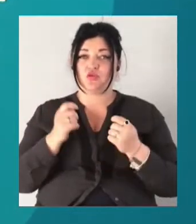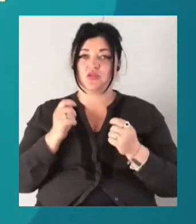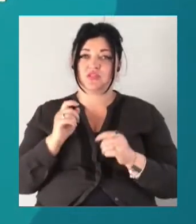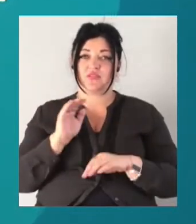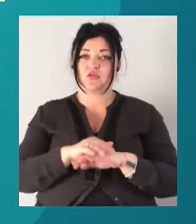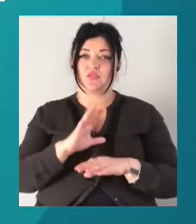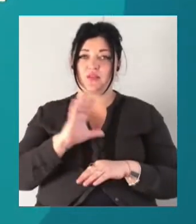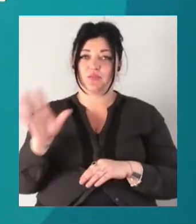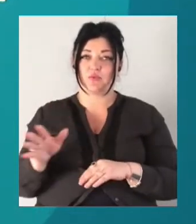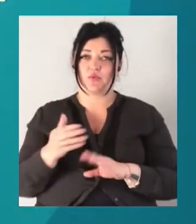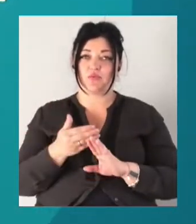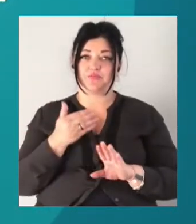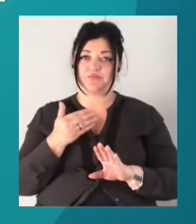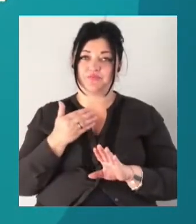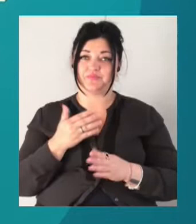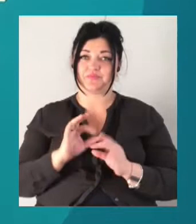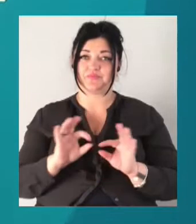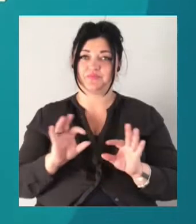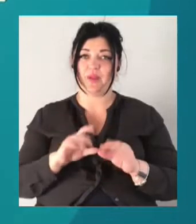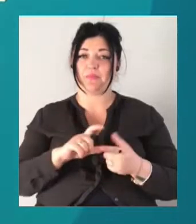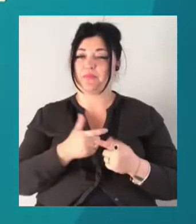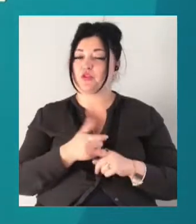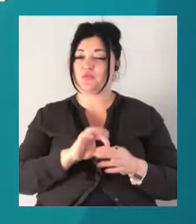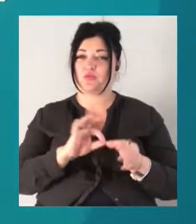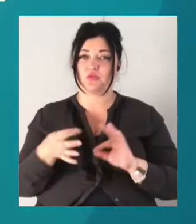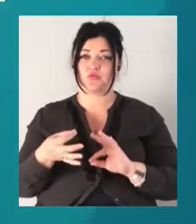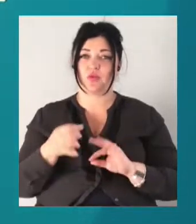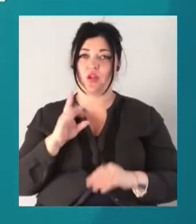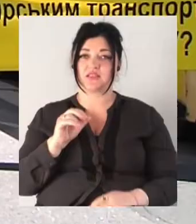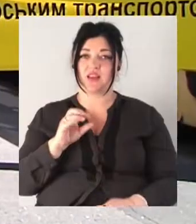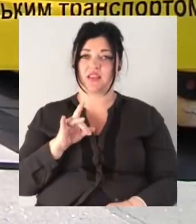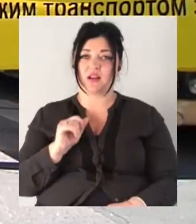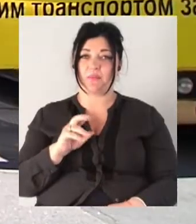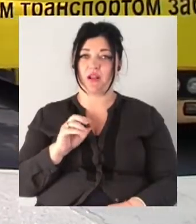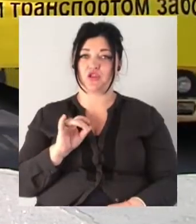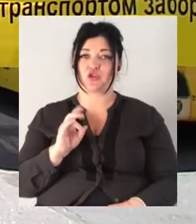учасникам акції виписали. Більшу подробиць розповість Олександр Мельниченко.